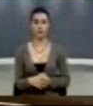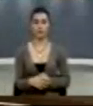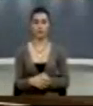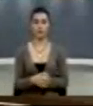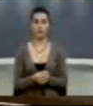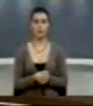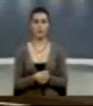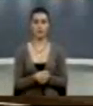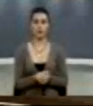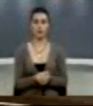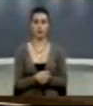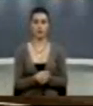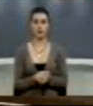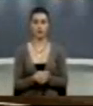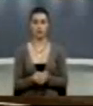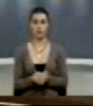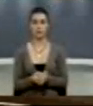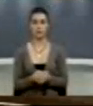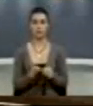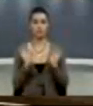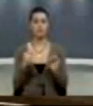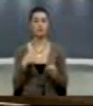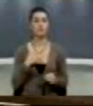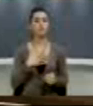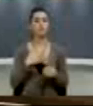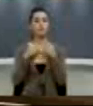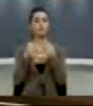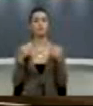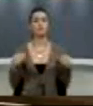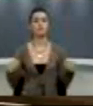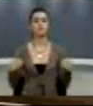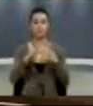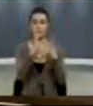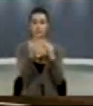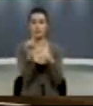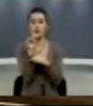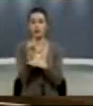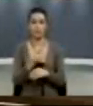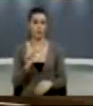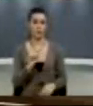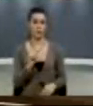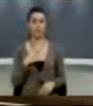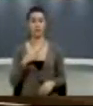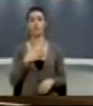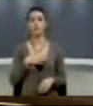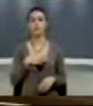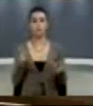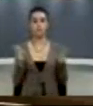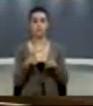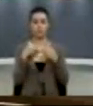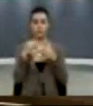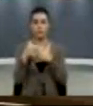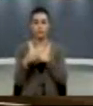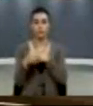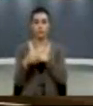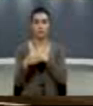Fenderi Shrysuse, unë nuk përdu me folë për cilësin e raportit, dhe nuk përdu asë mja